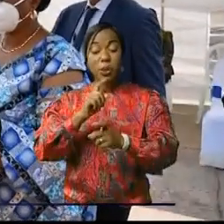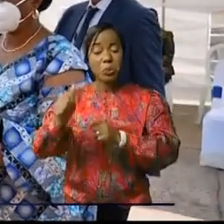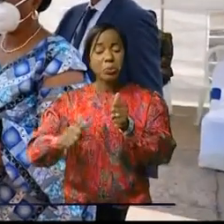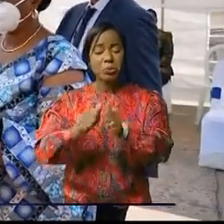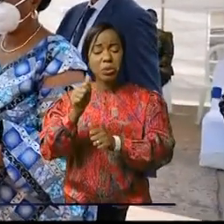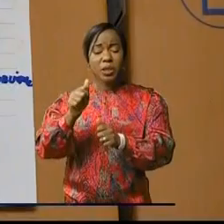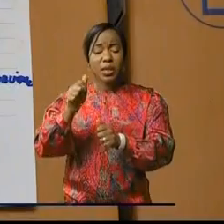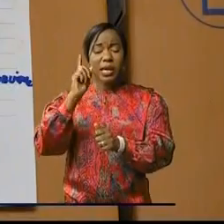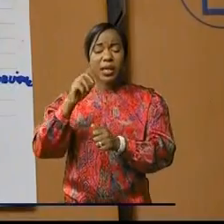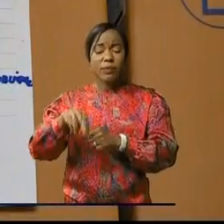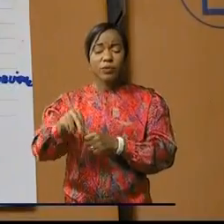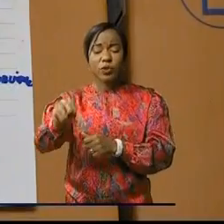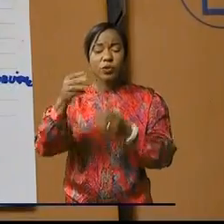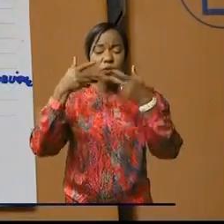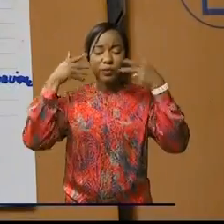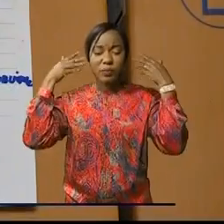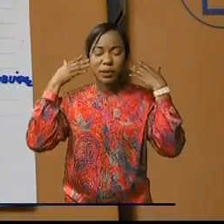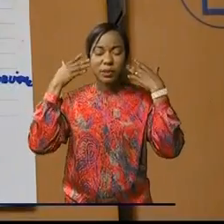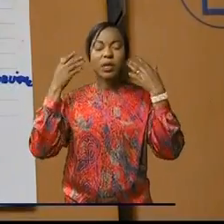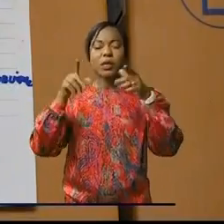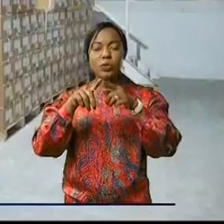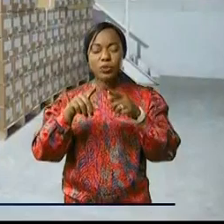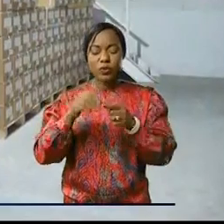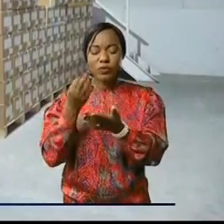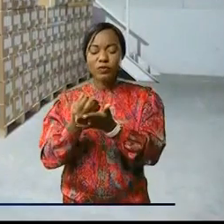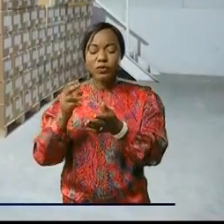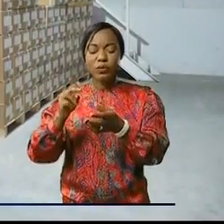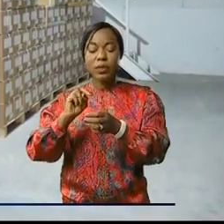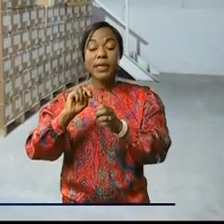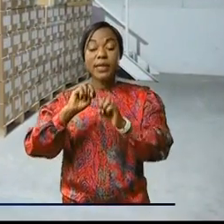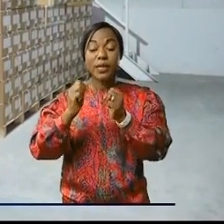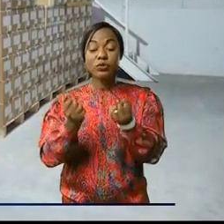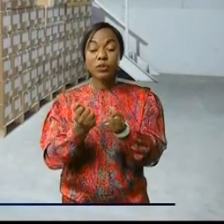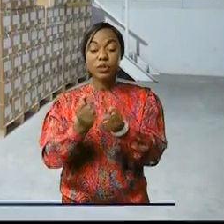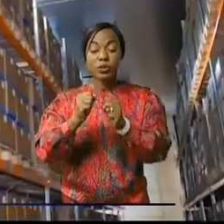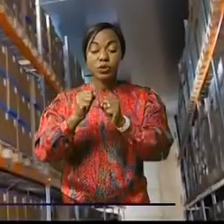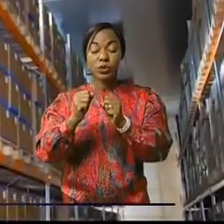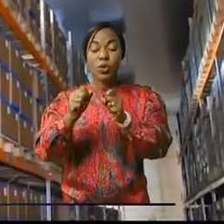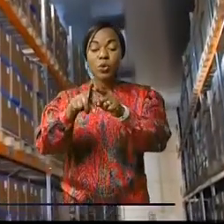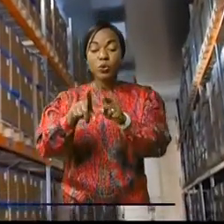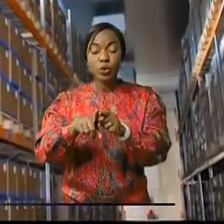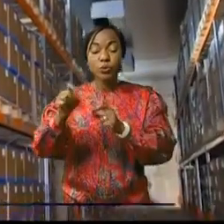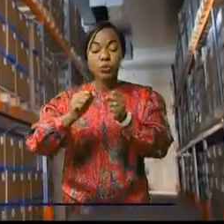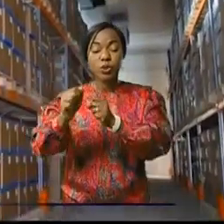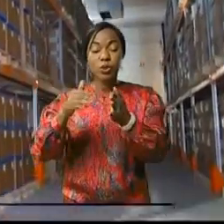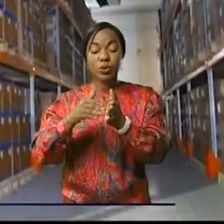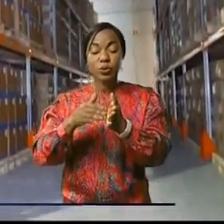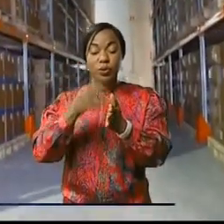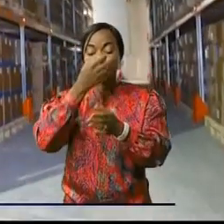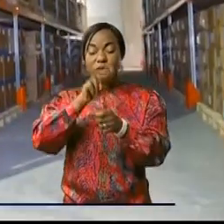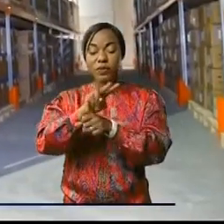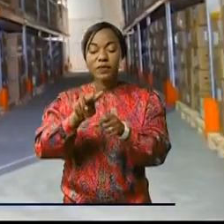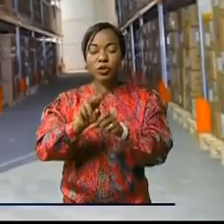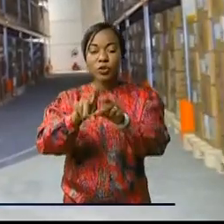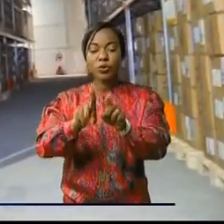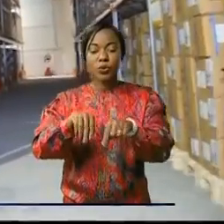ou moins un million de masques au Fonds national de solidarité devant permettre à lutter contre le coronavirus. Ce geste a